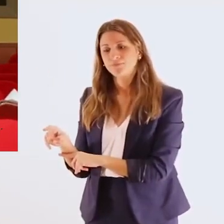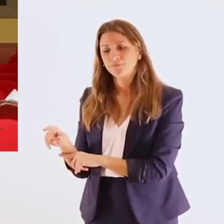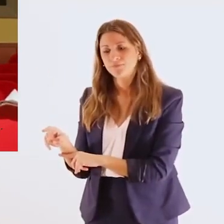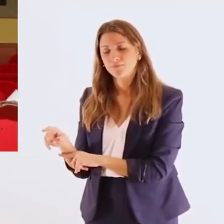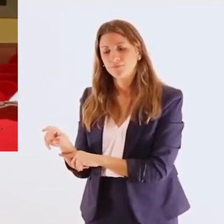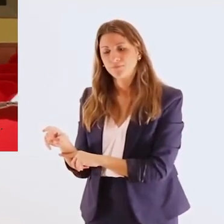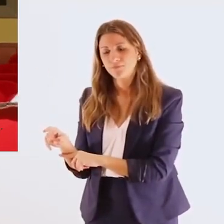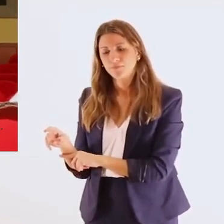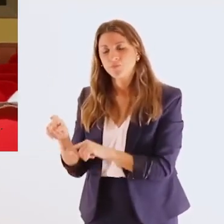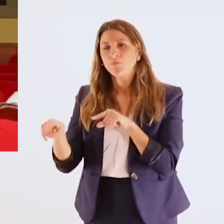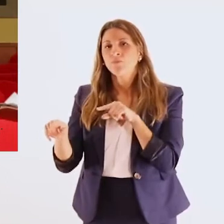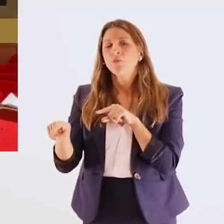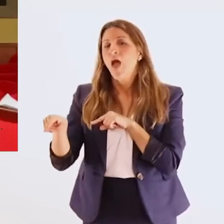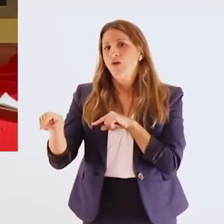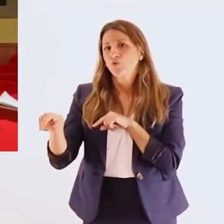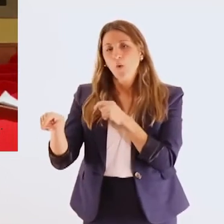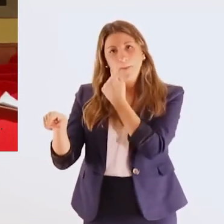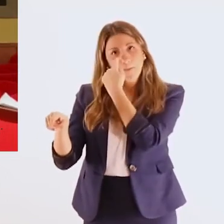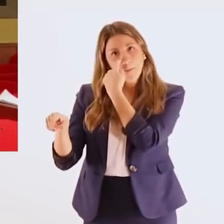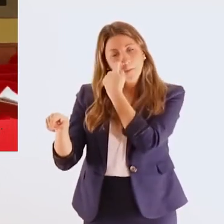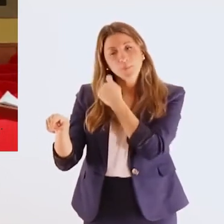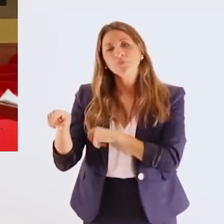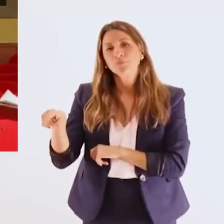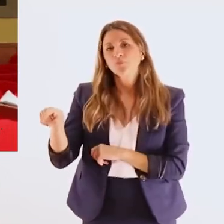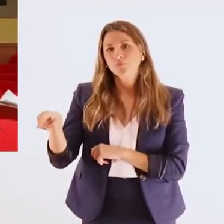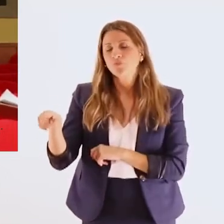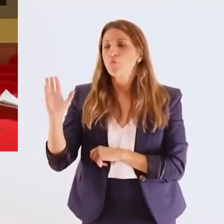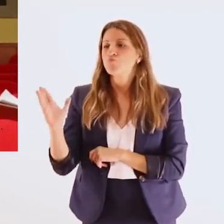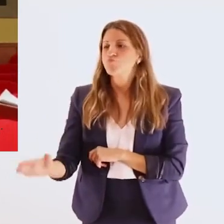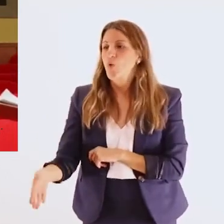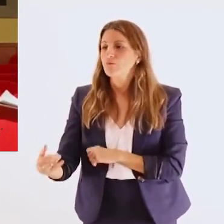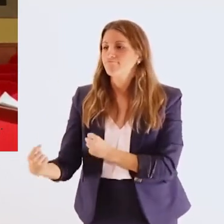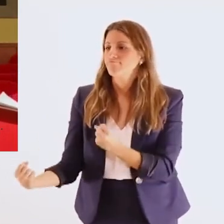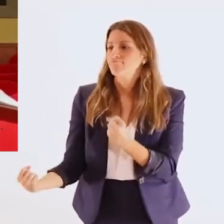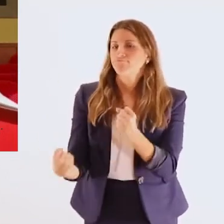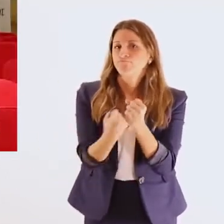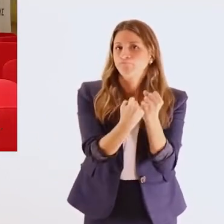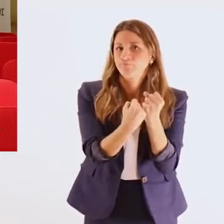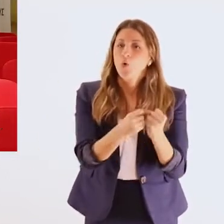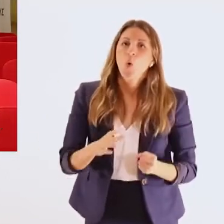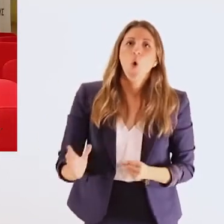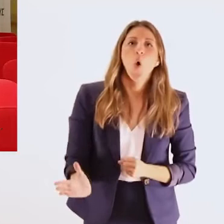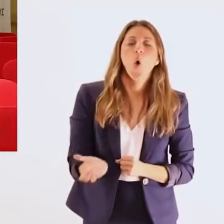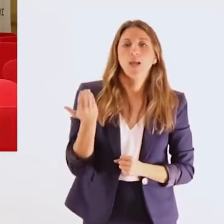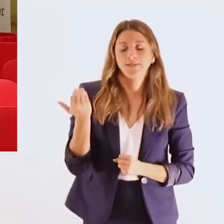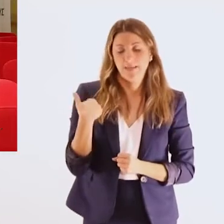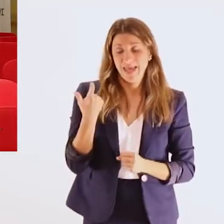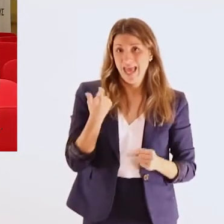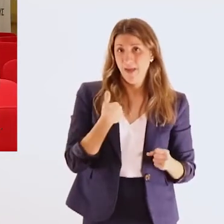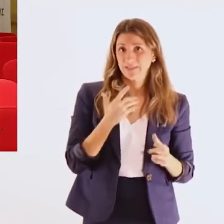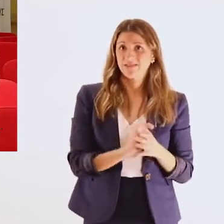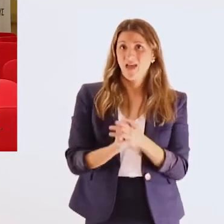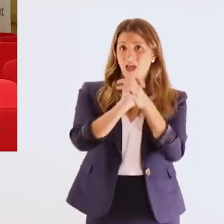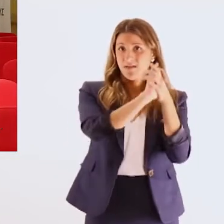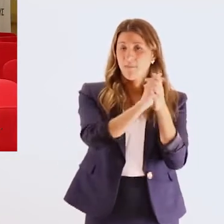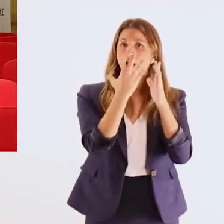με χρόνες παθήσεις και των οικογενειών τους Το Ινστιτούτο είναι ένα εργαλείο